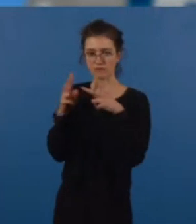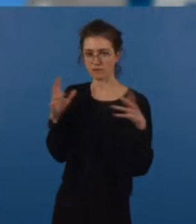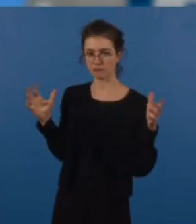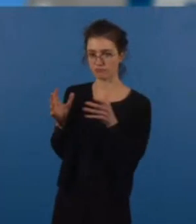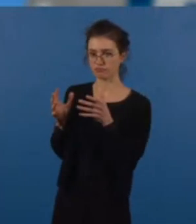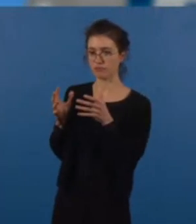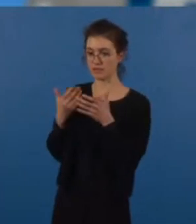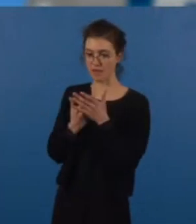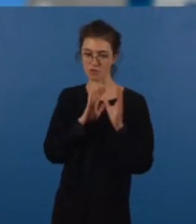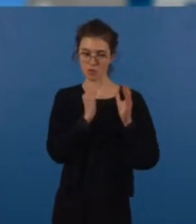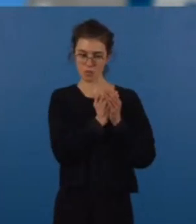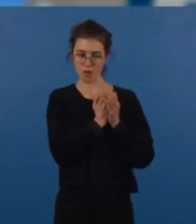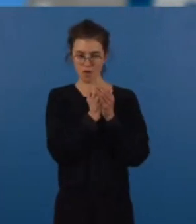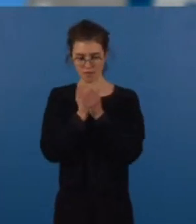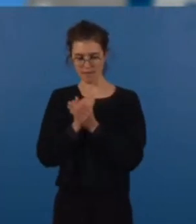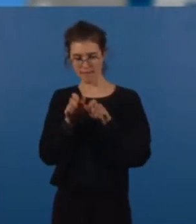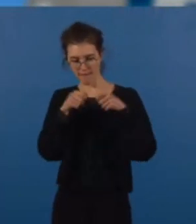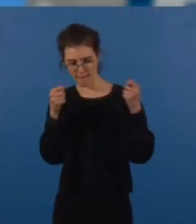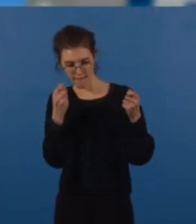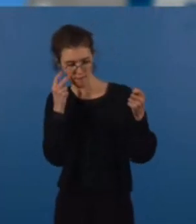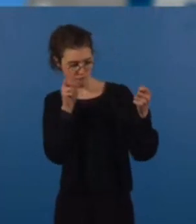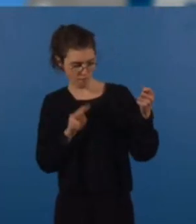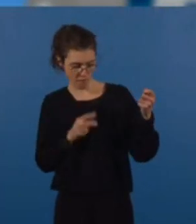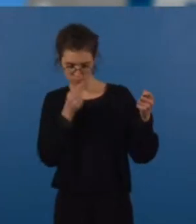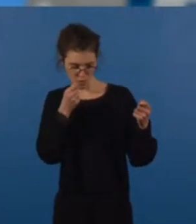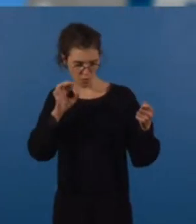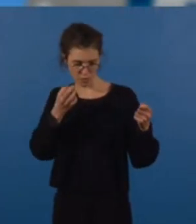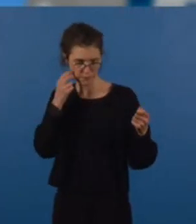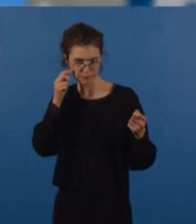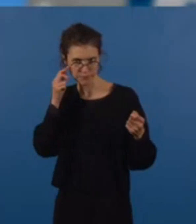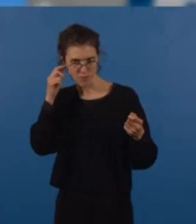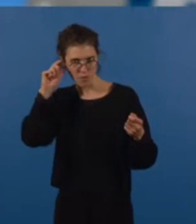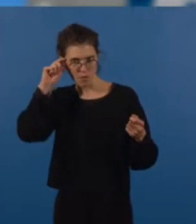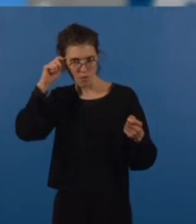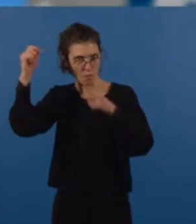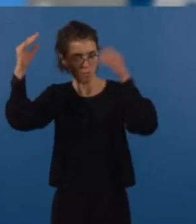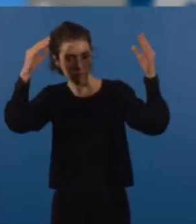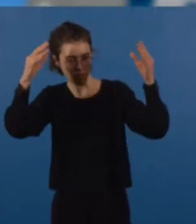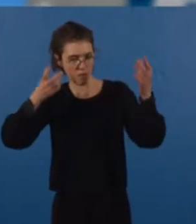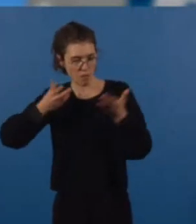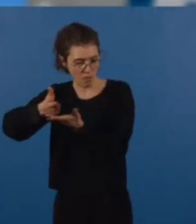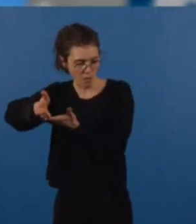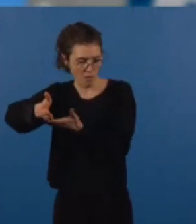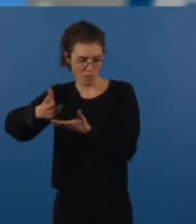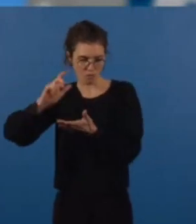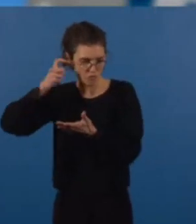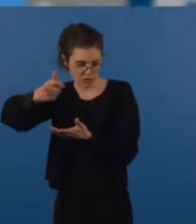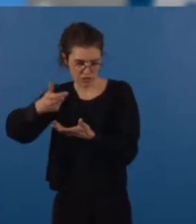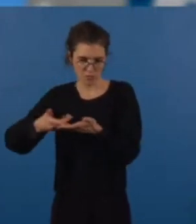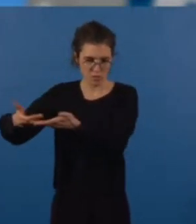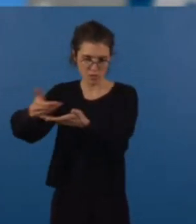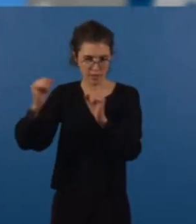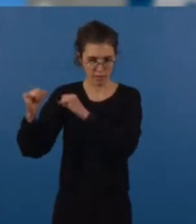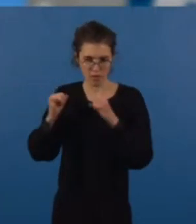tel document nous permet d'avoir une vision à long terme cohérente et partagée pour répondre aux problématiques communautaires en